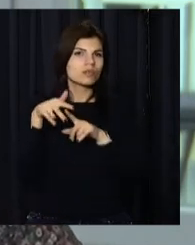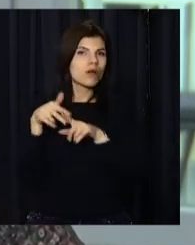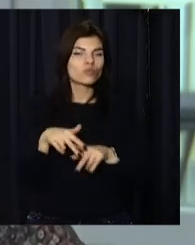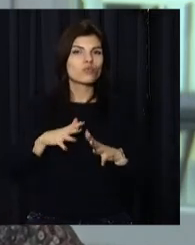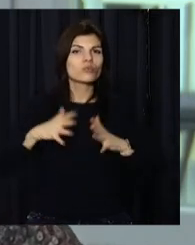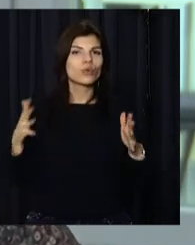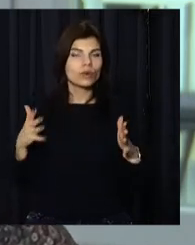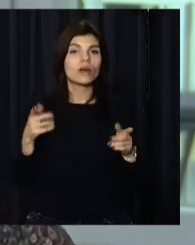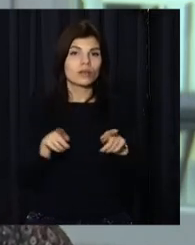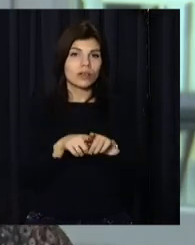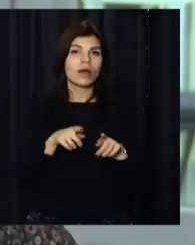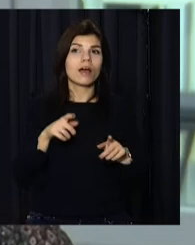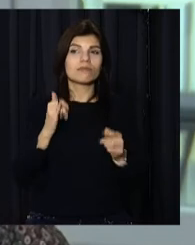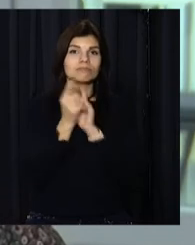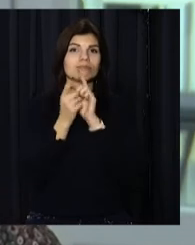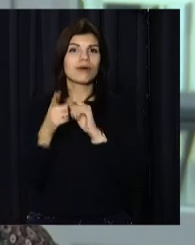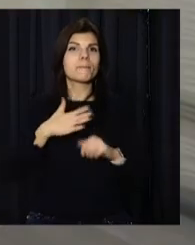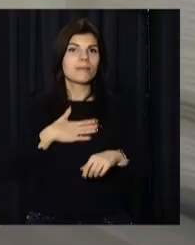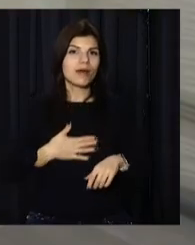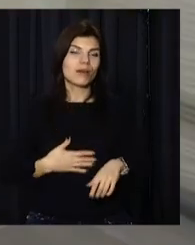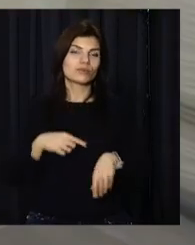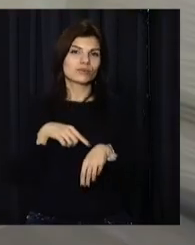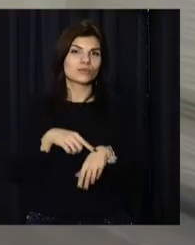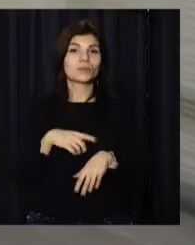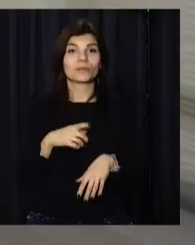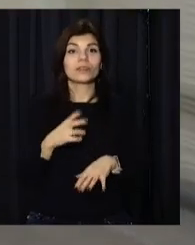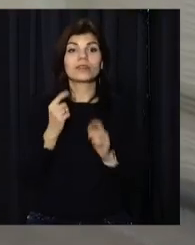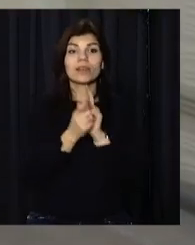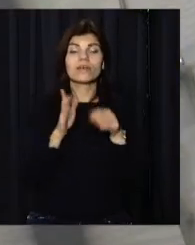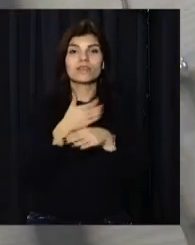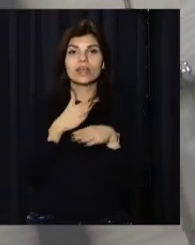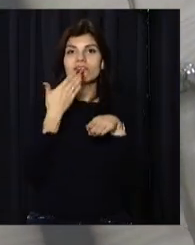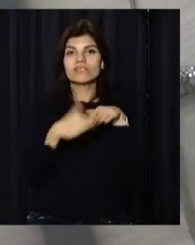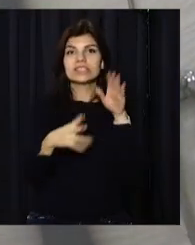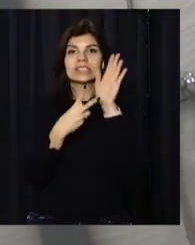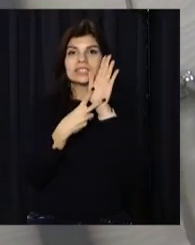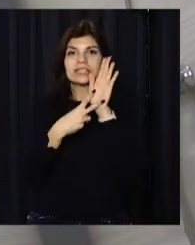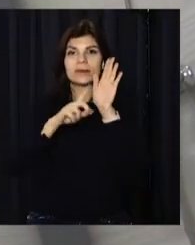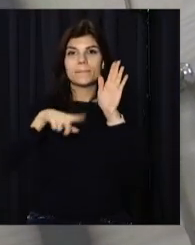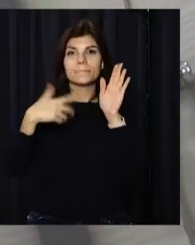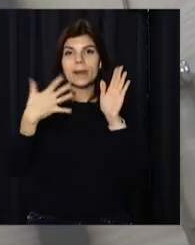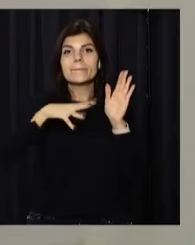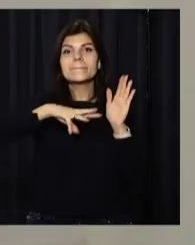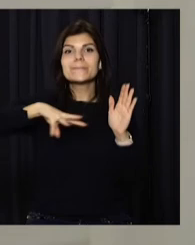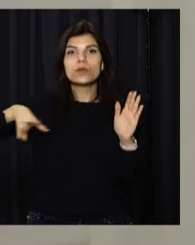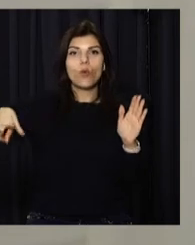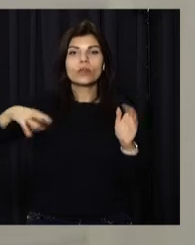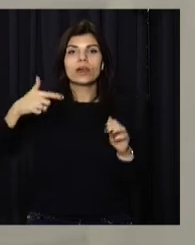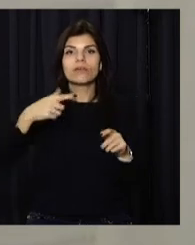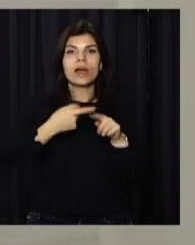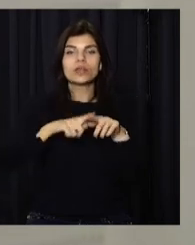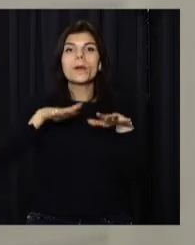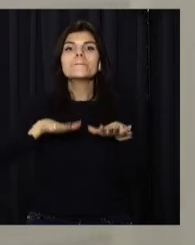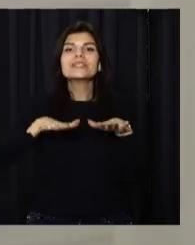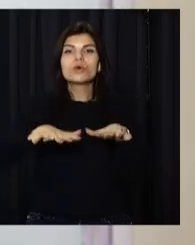пацієнтам перебувати в таких умовах зручніше. На реконструкцію відділення виділили 7,5 мільйонів гривень. Це кошти з